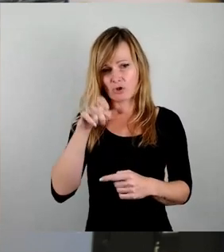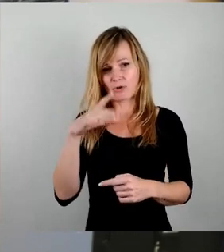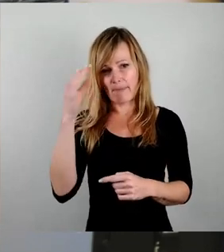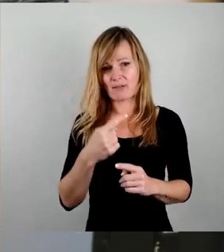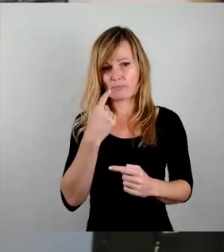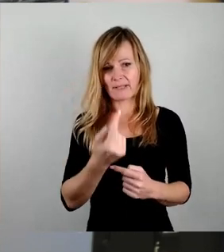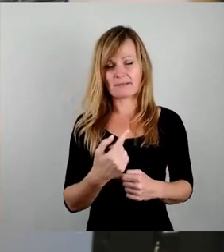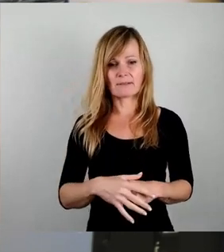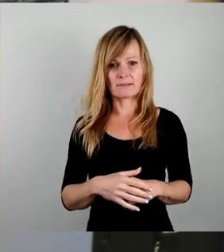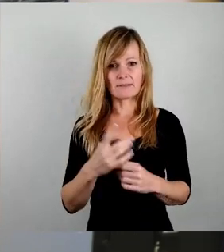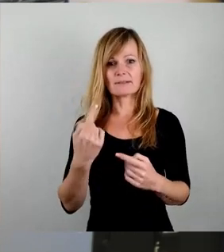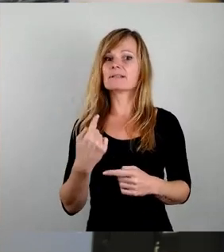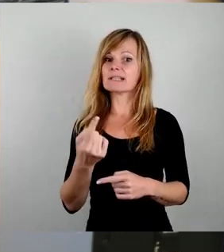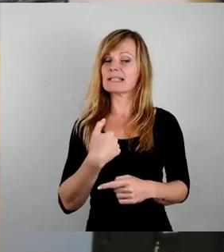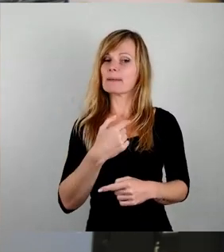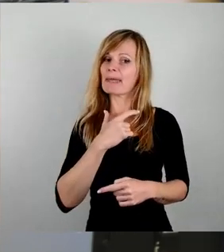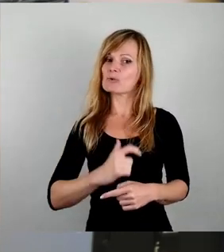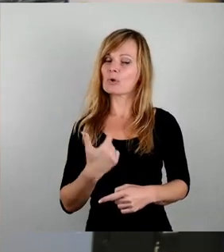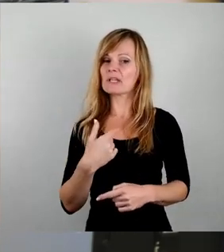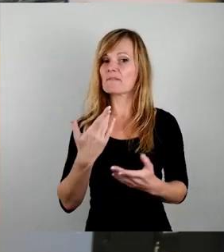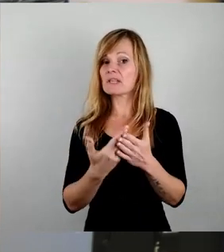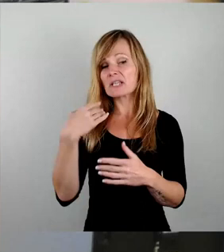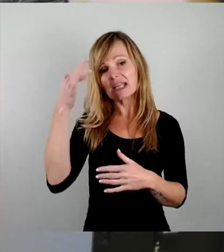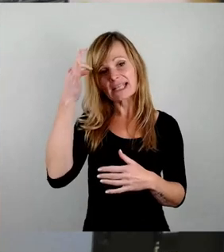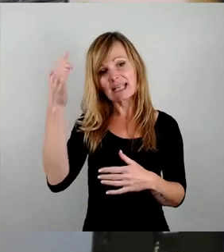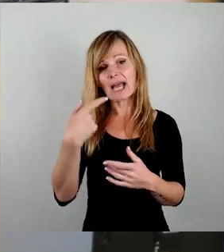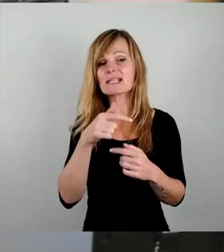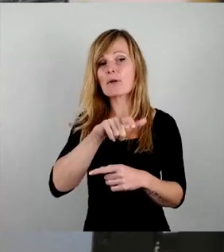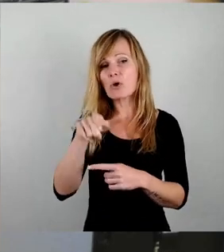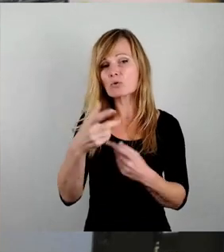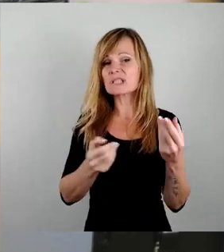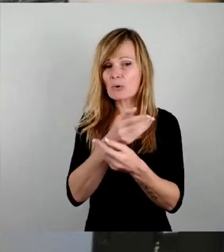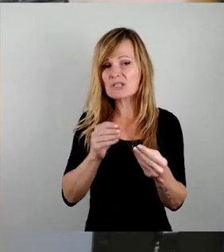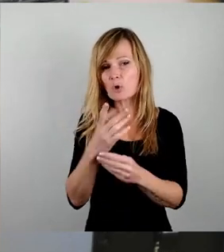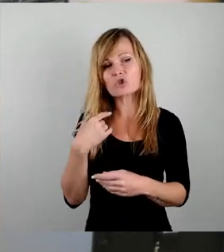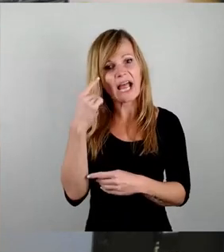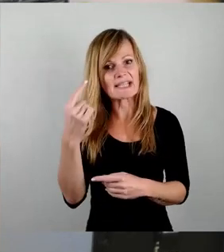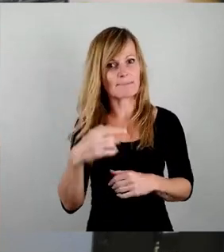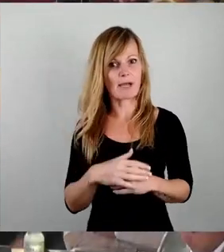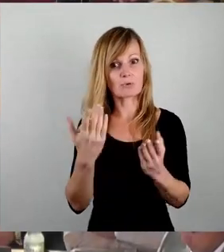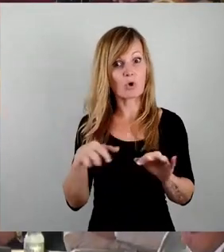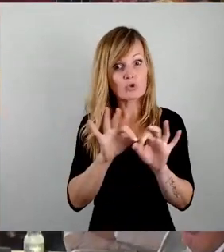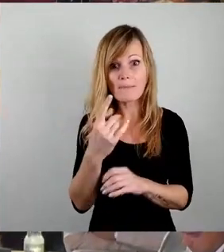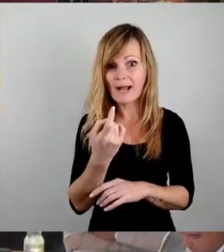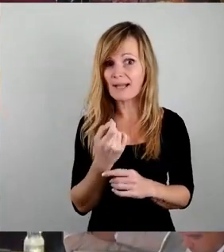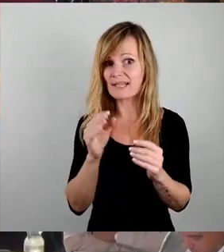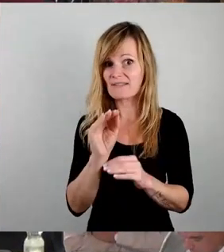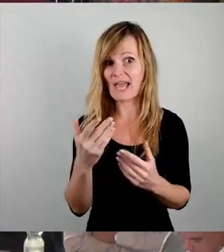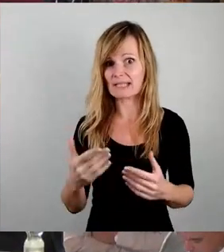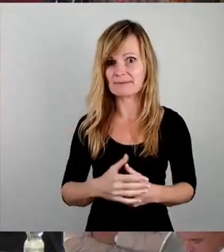persönlich finde die Idee eines Bevölkerungsaustauschs ja recht reizvoll. Noch schlimmer kann es doch nun wirklich nicht werden.